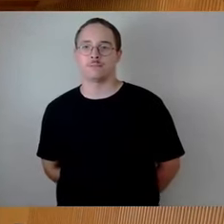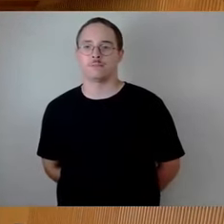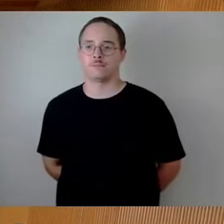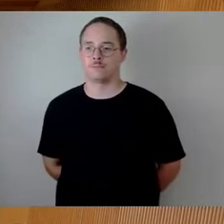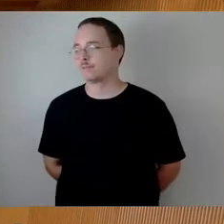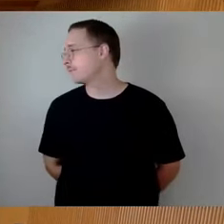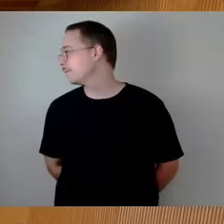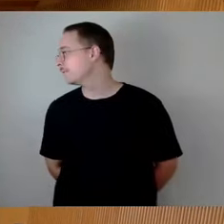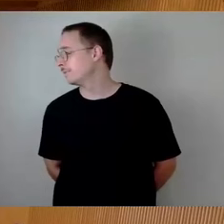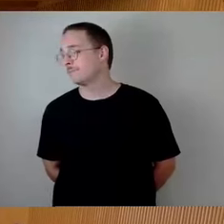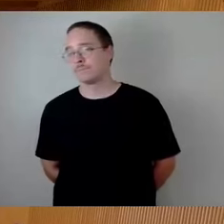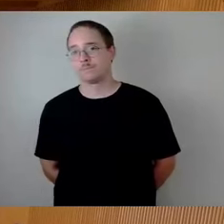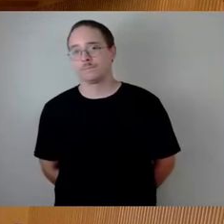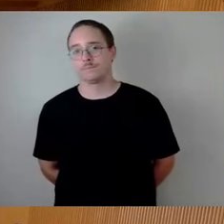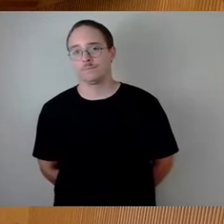Gegenstimmen?